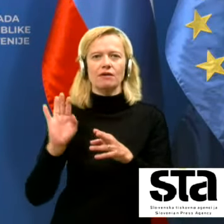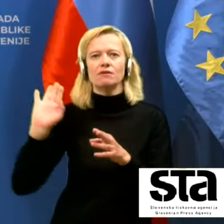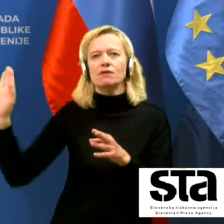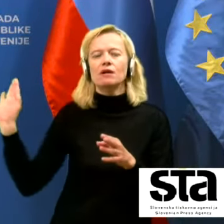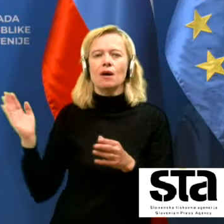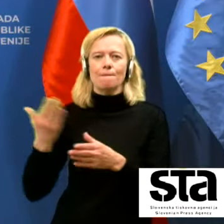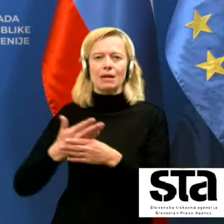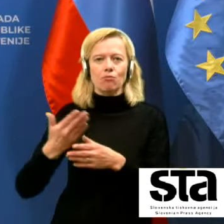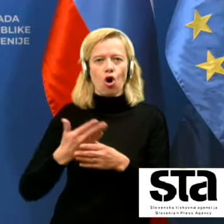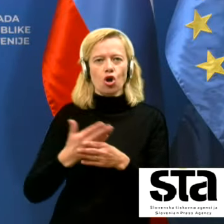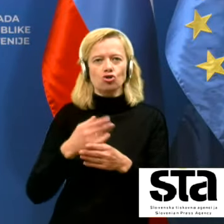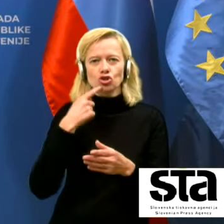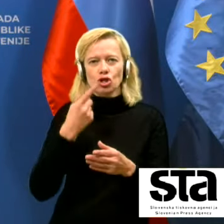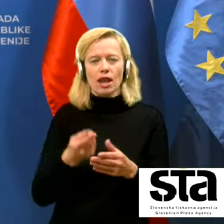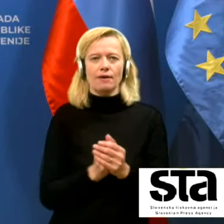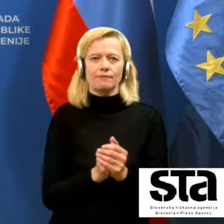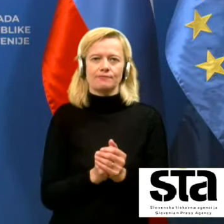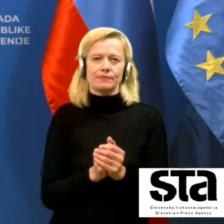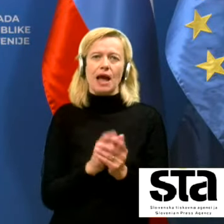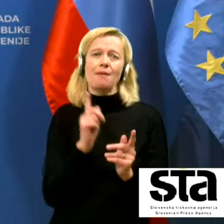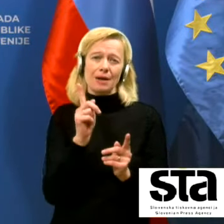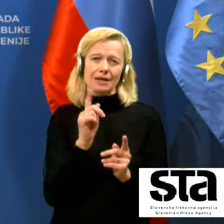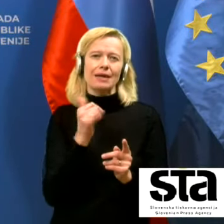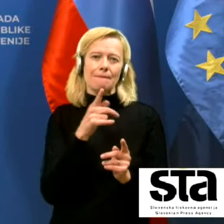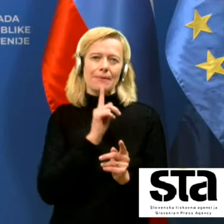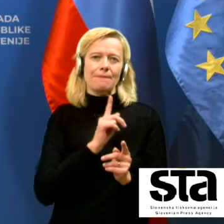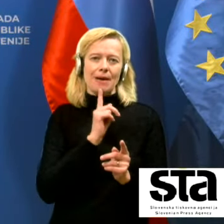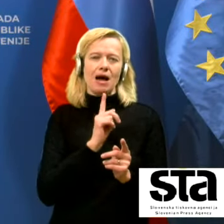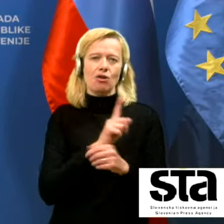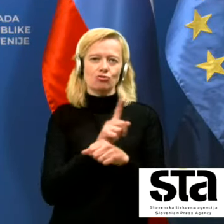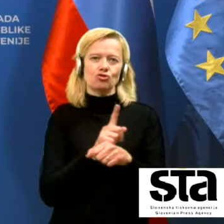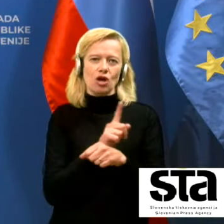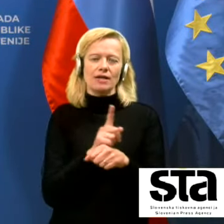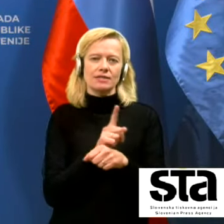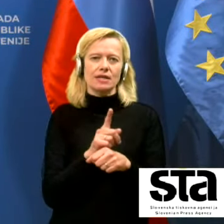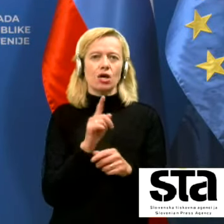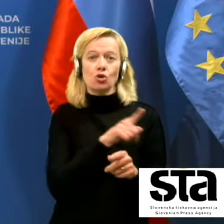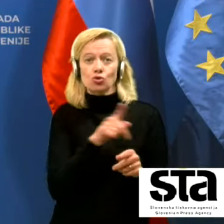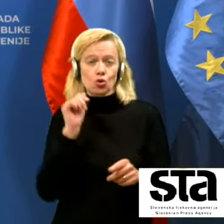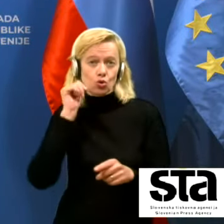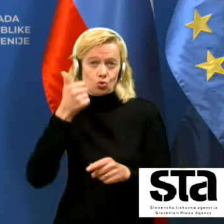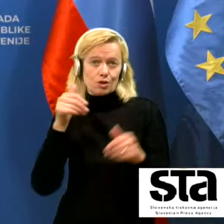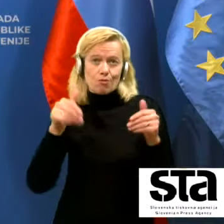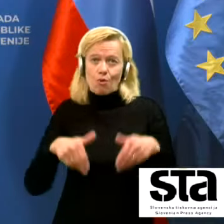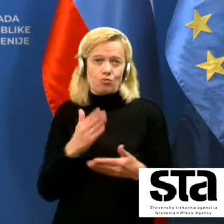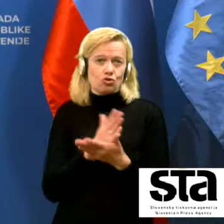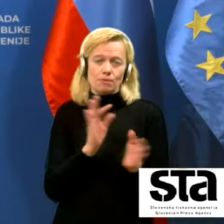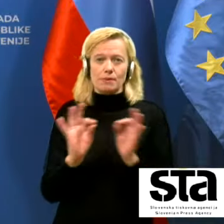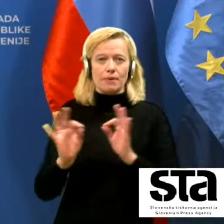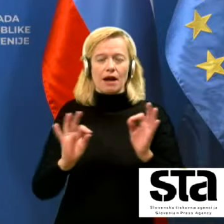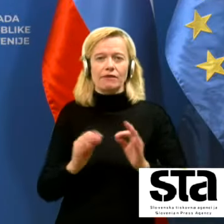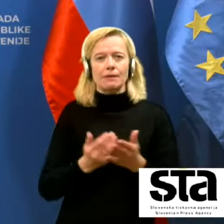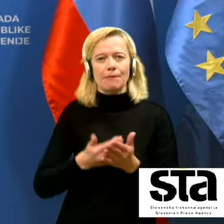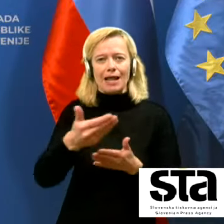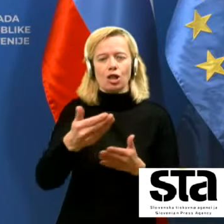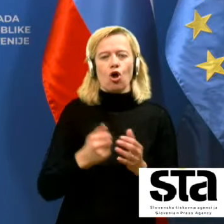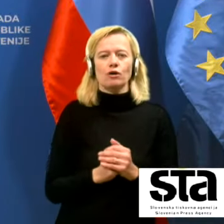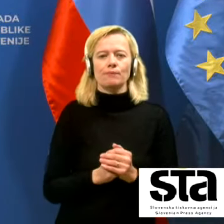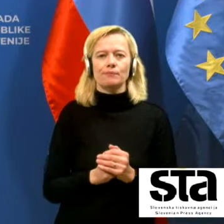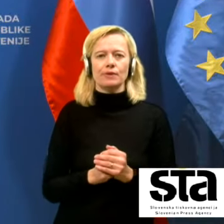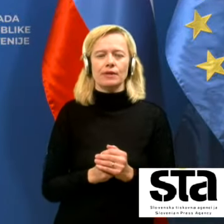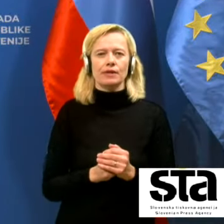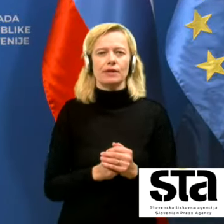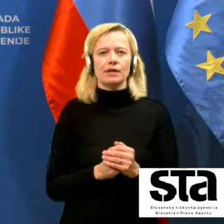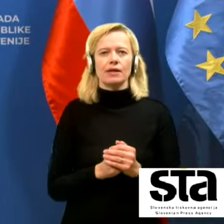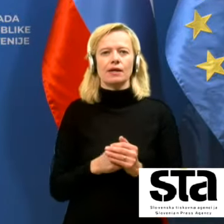Zato imamo sveda na razpolago malo časa, to moramo praktično do jutri predlog pripraviti. je pa glede na